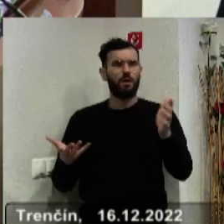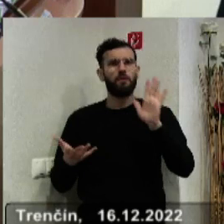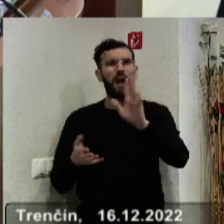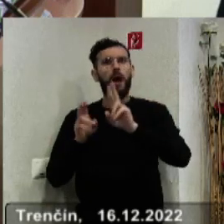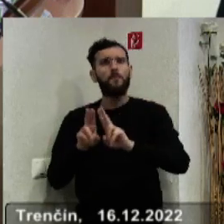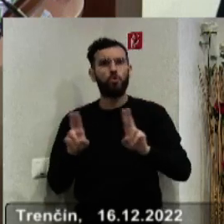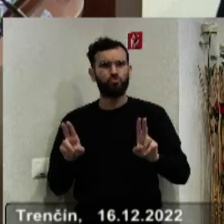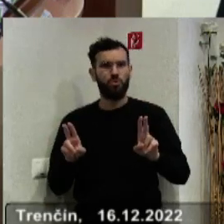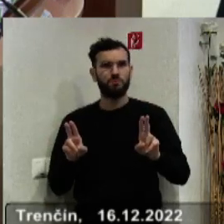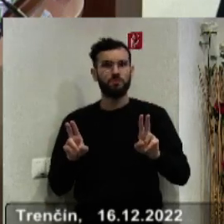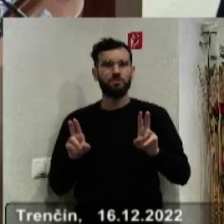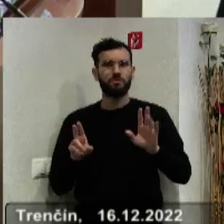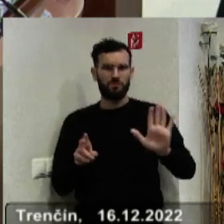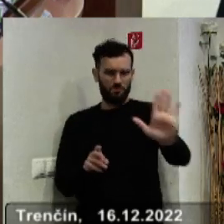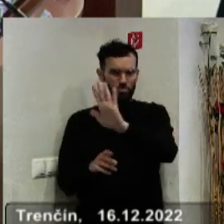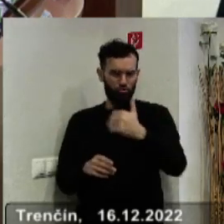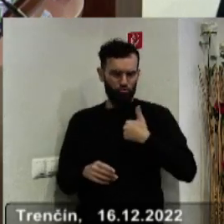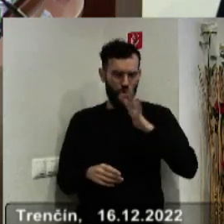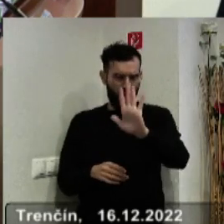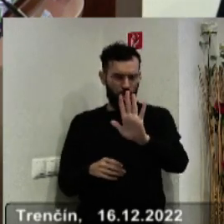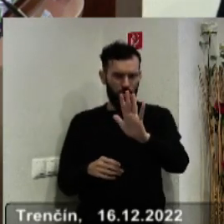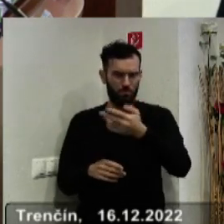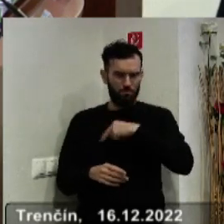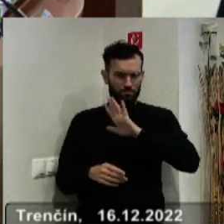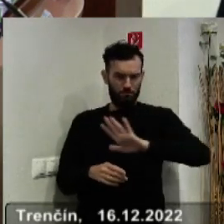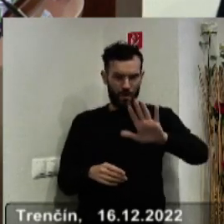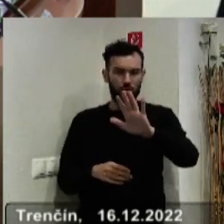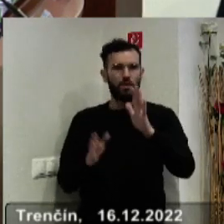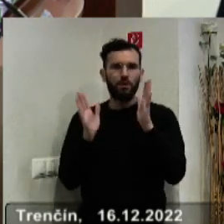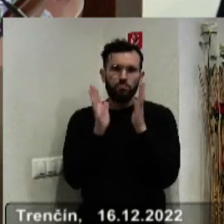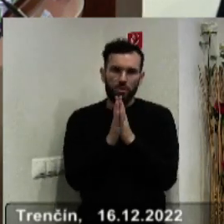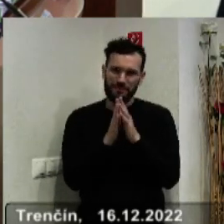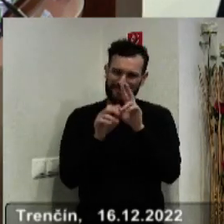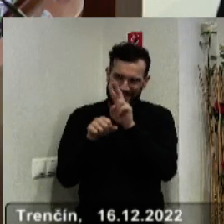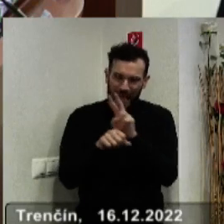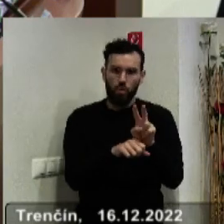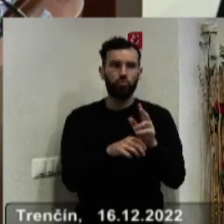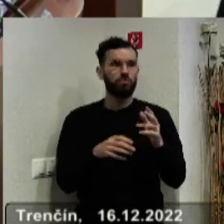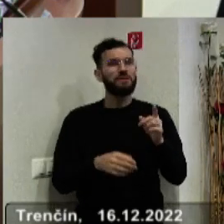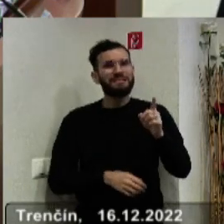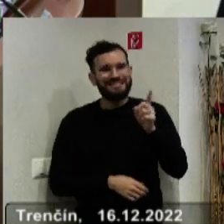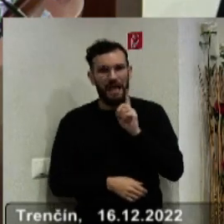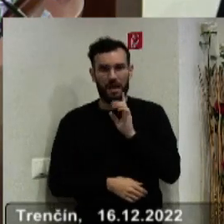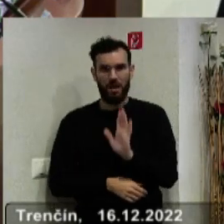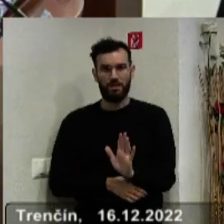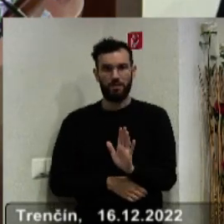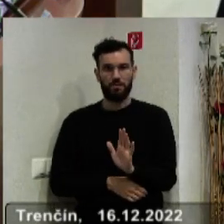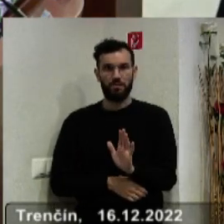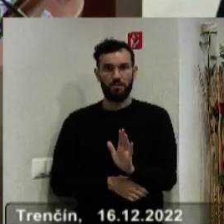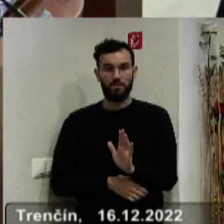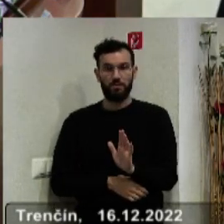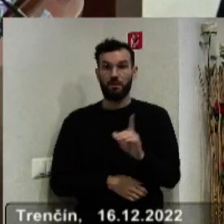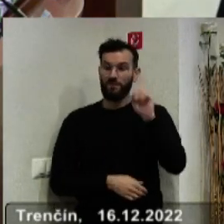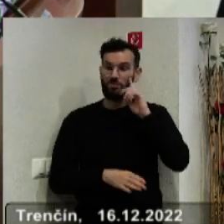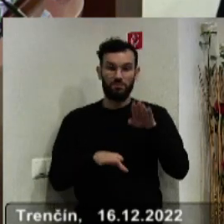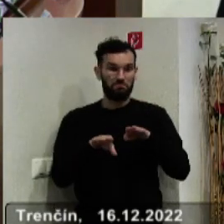juridikciách svoje vlastné školy. Prosím vás, sledujte to, starajte sa o to. Tam každý musí na svojej